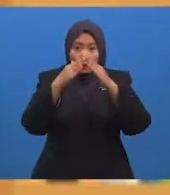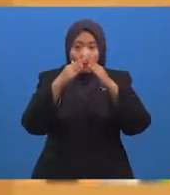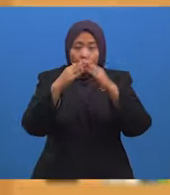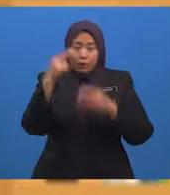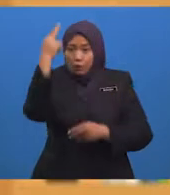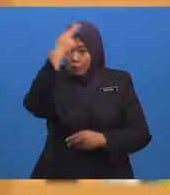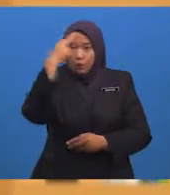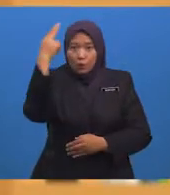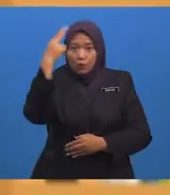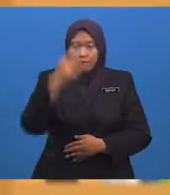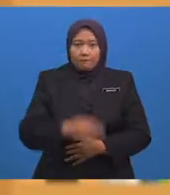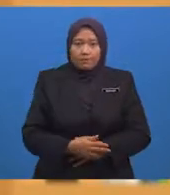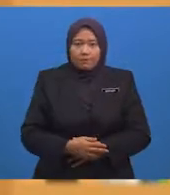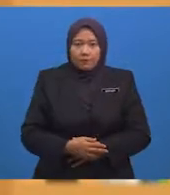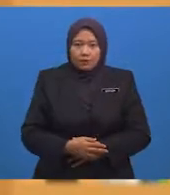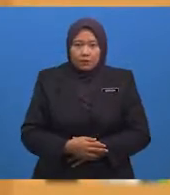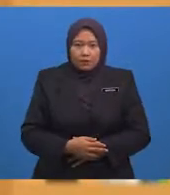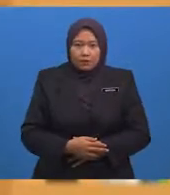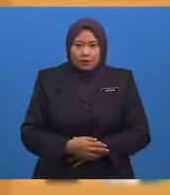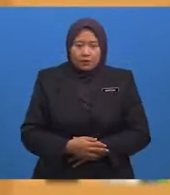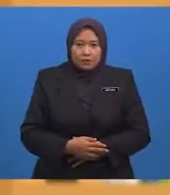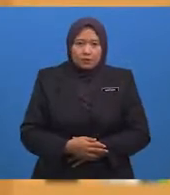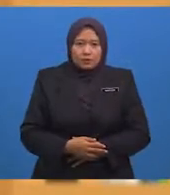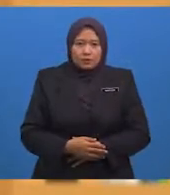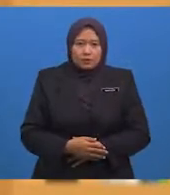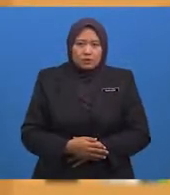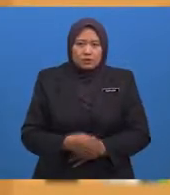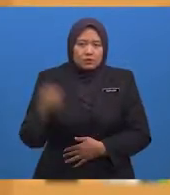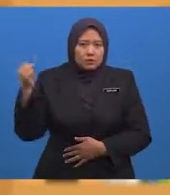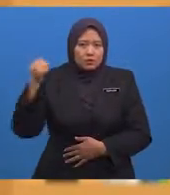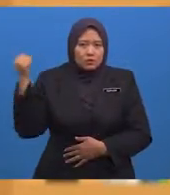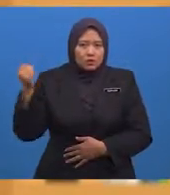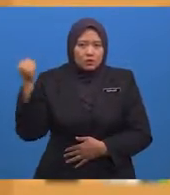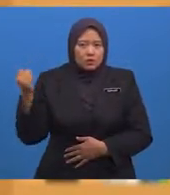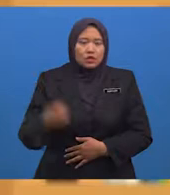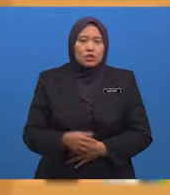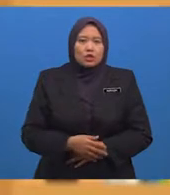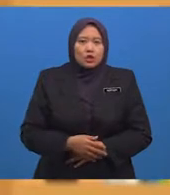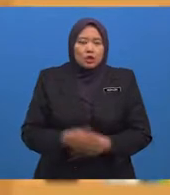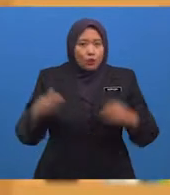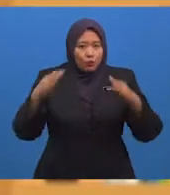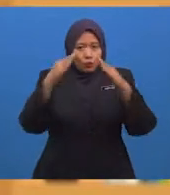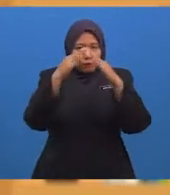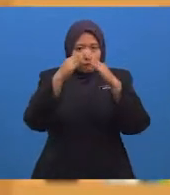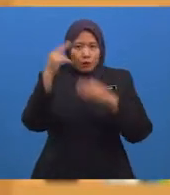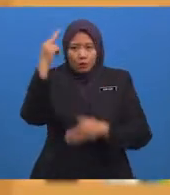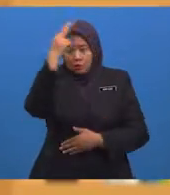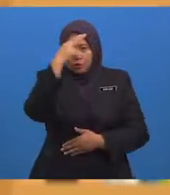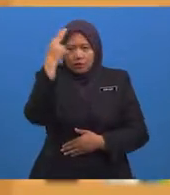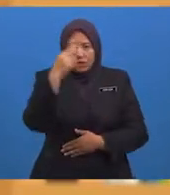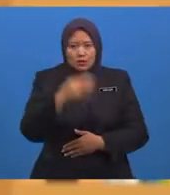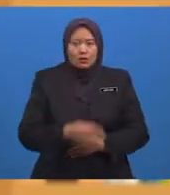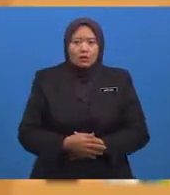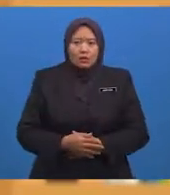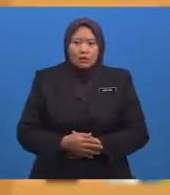Sememangnya Sememangnya para ulama merupakan salah satu daripada Institusi pendidikan yang